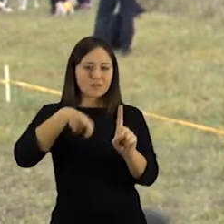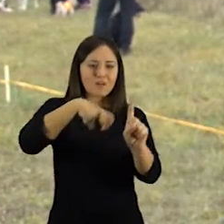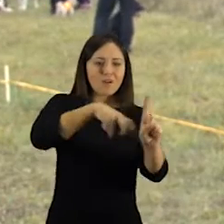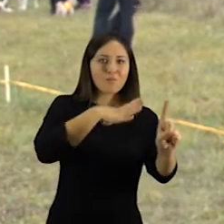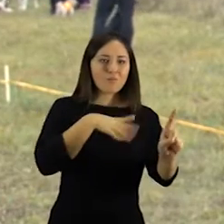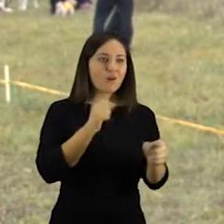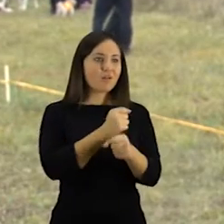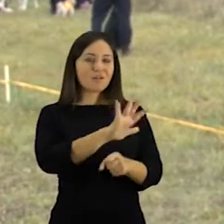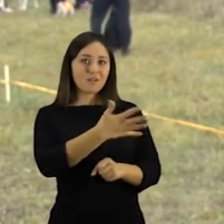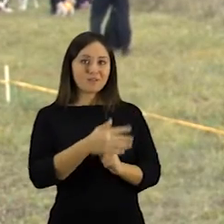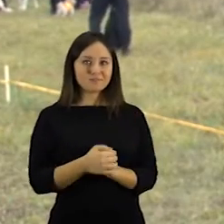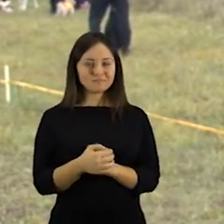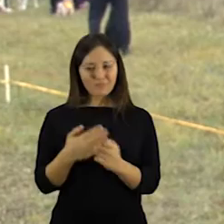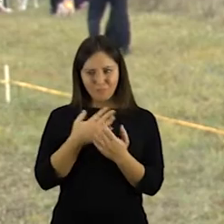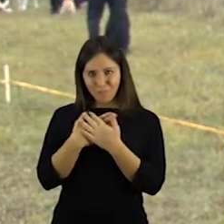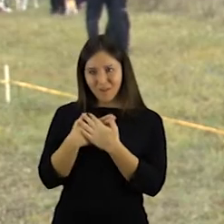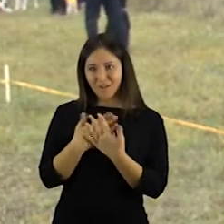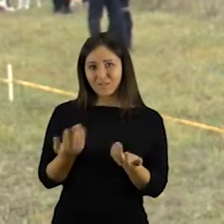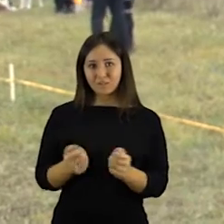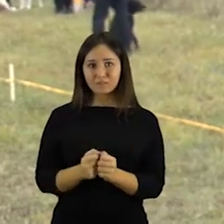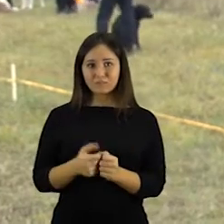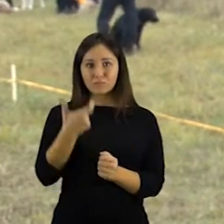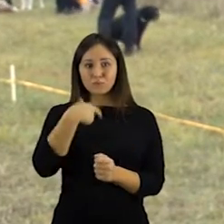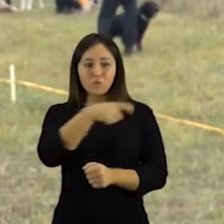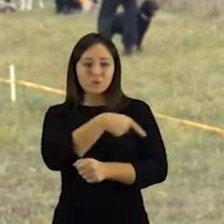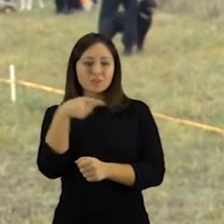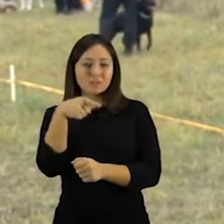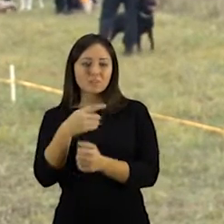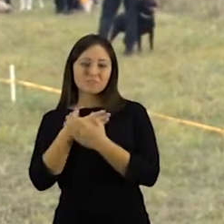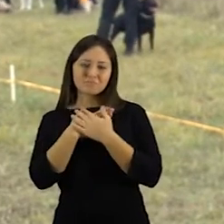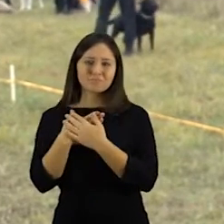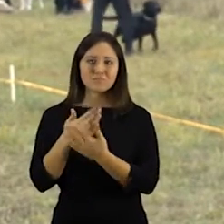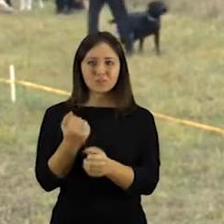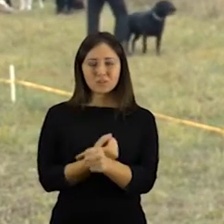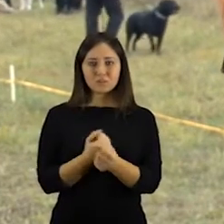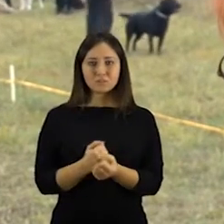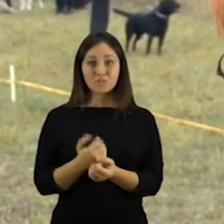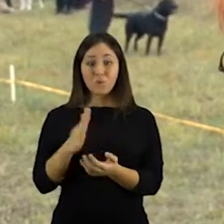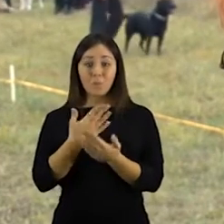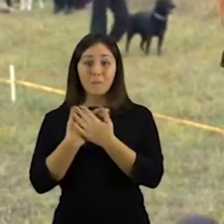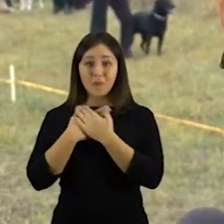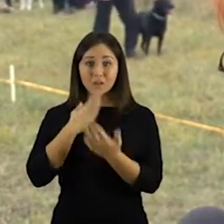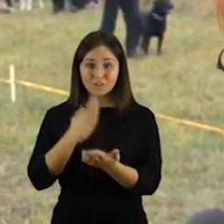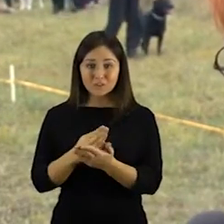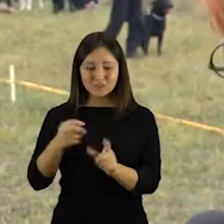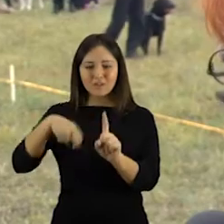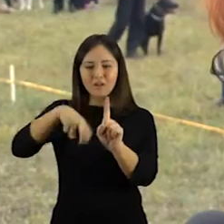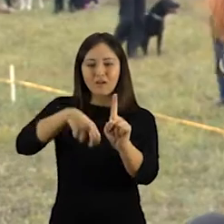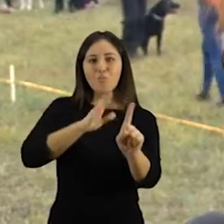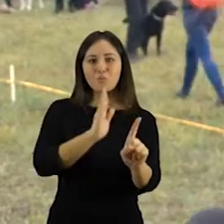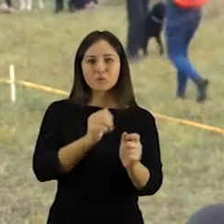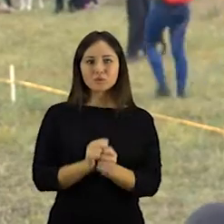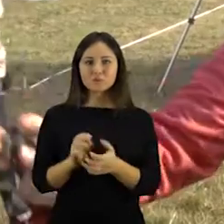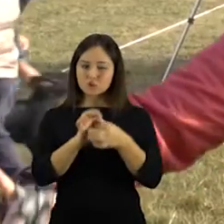šeimininką? Meilė didelė. Šuo turi jausti meilė šeimininkų, jeigu jis jausis ir atveks. Svarbiausia, sakau,